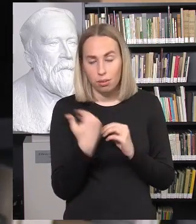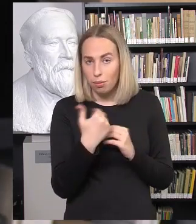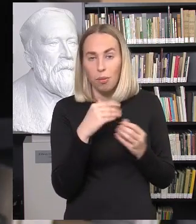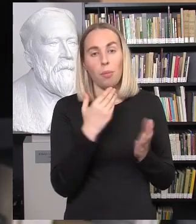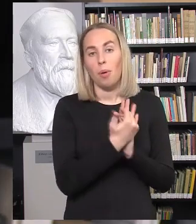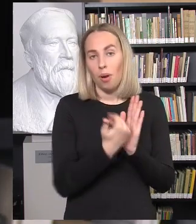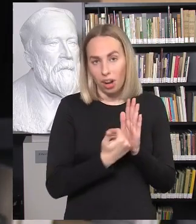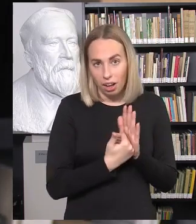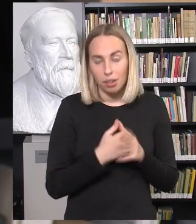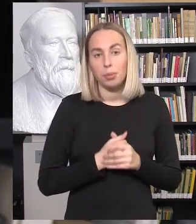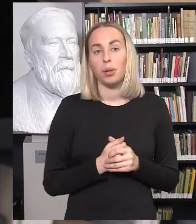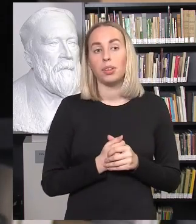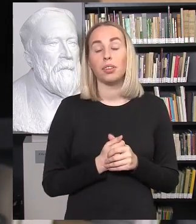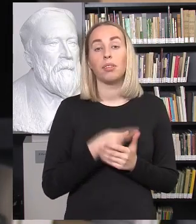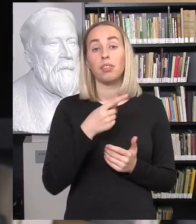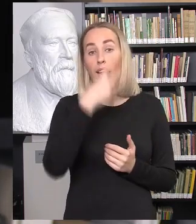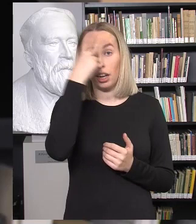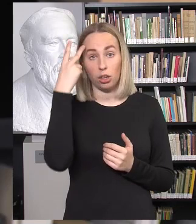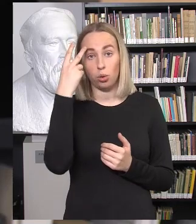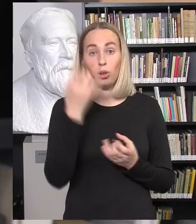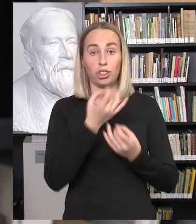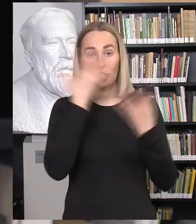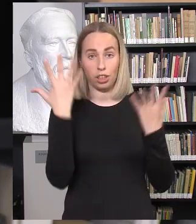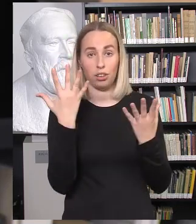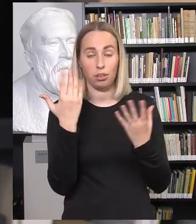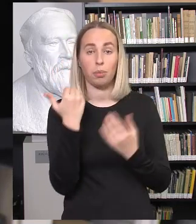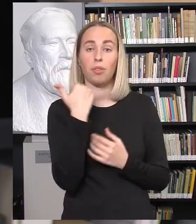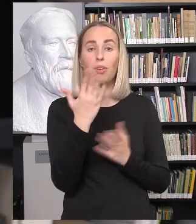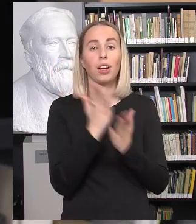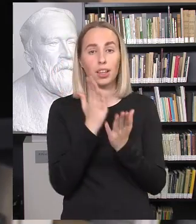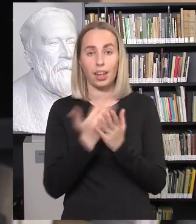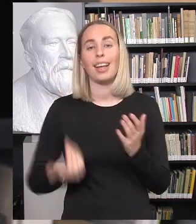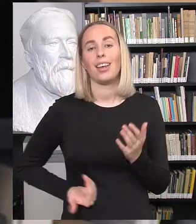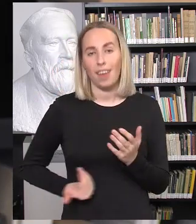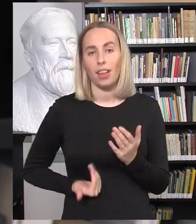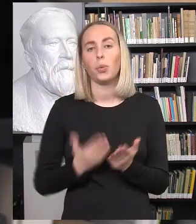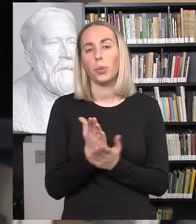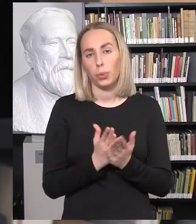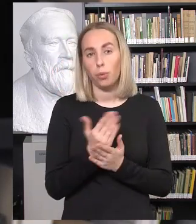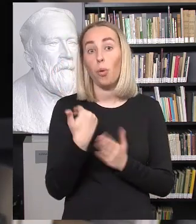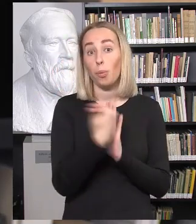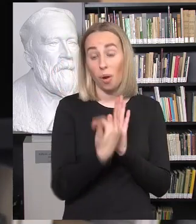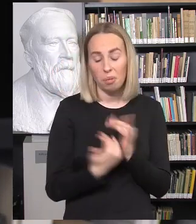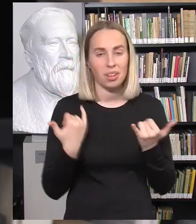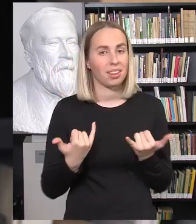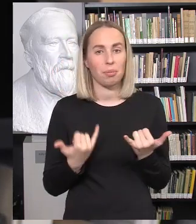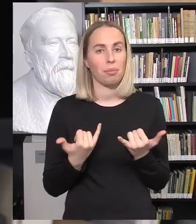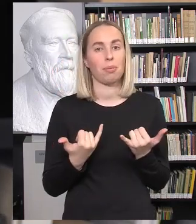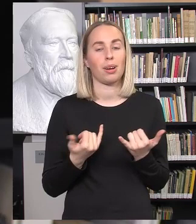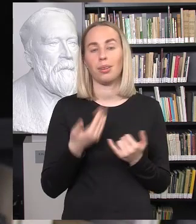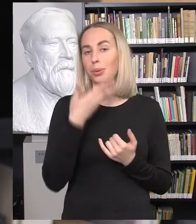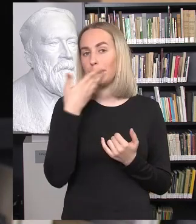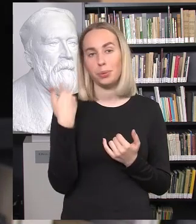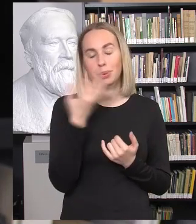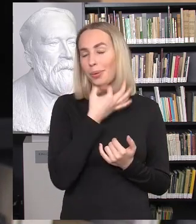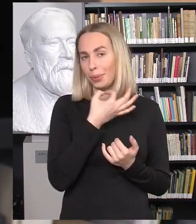pasakėt, kad yra Lietuvos švietimo sistemoje dabar, na, pavyzdžiui, gyvenimo įgūdžio programa, tai jinai tokia dabar neegzistuoja dar. Dar jinai yra tik tai